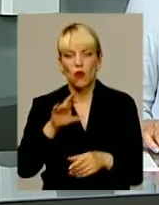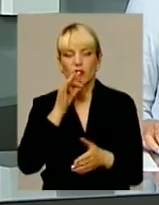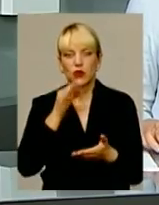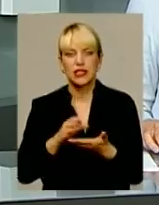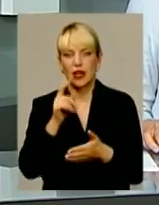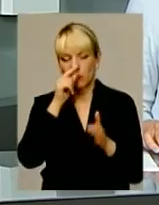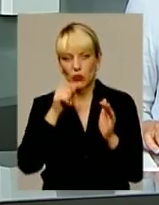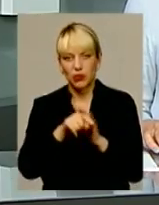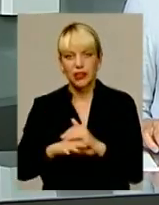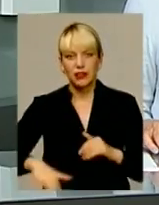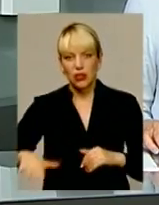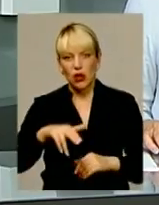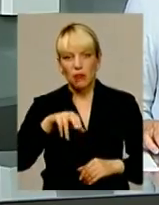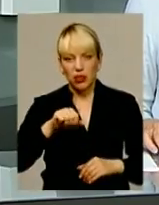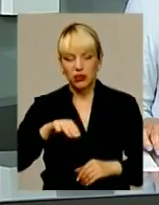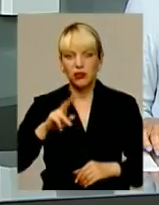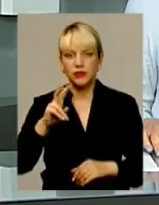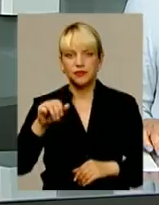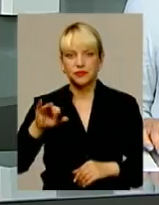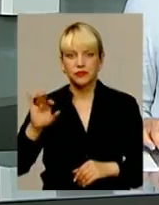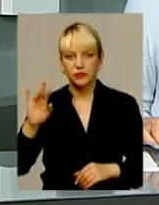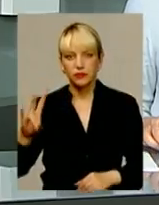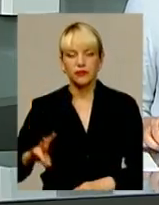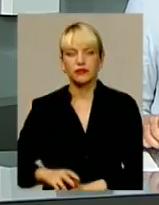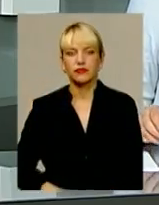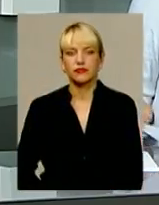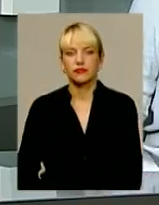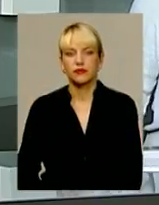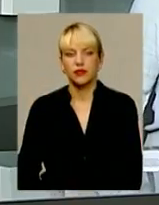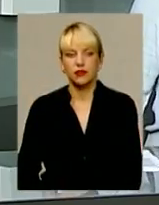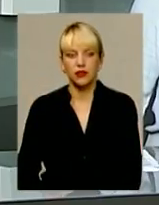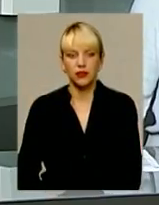територію Паткатіон, власником якого і є Валерій Д'яченко.